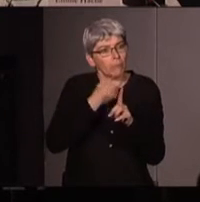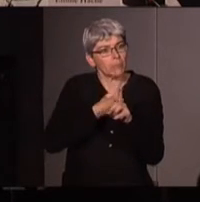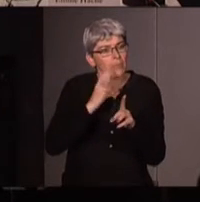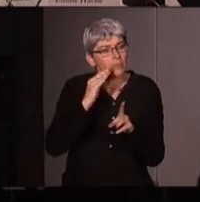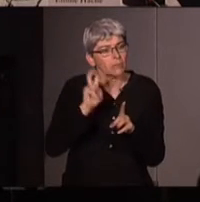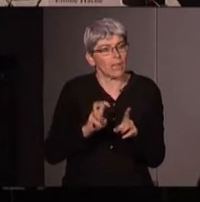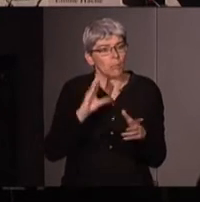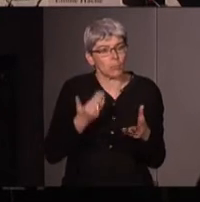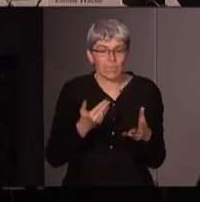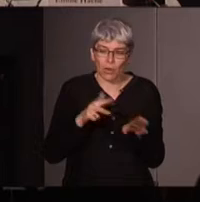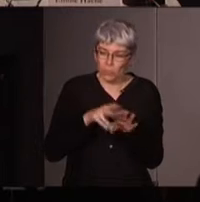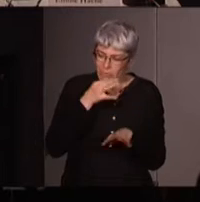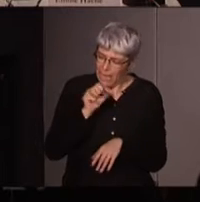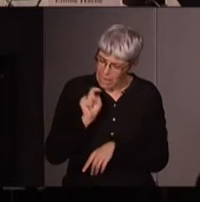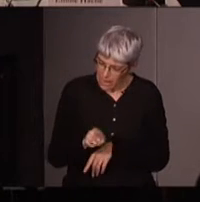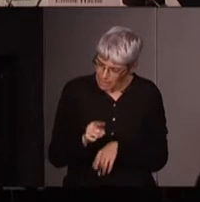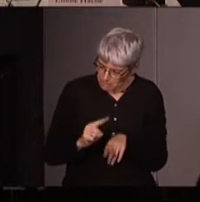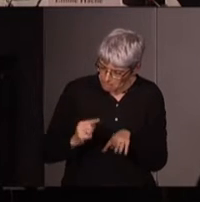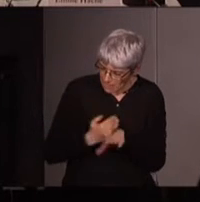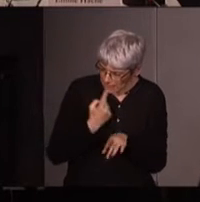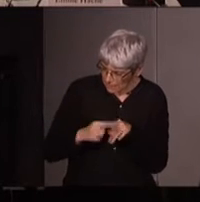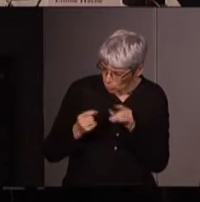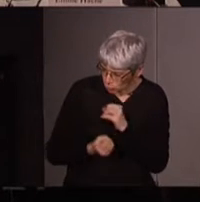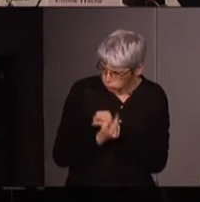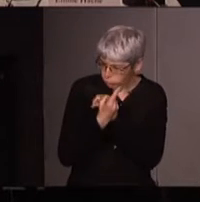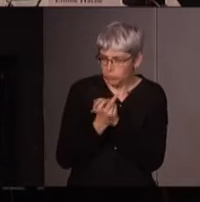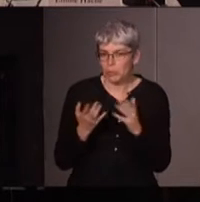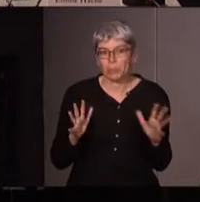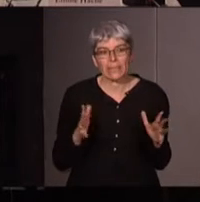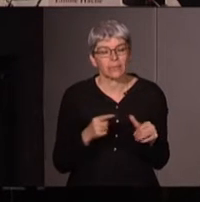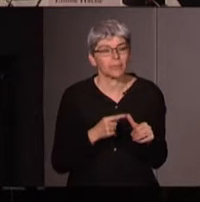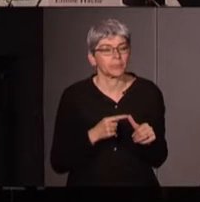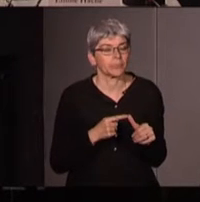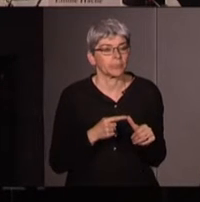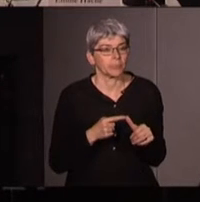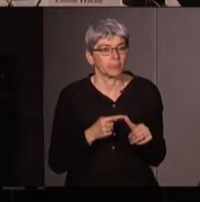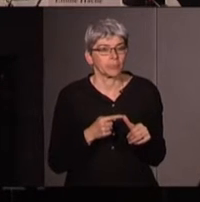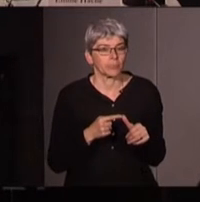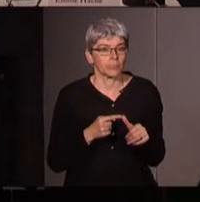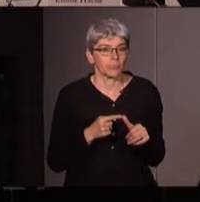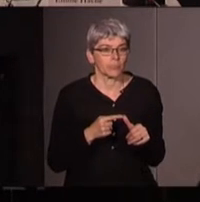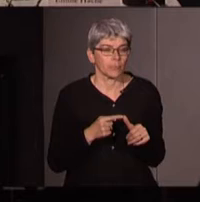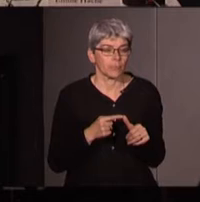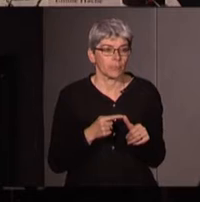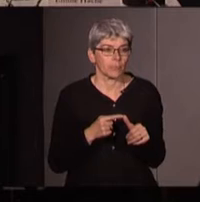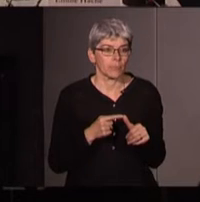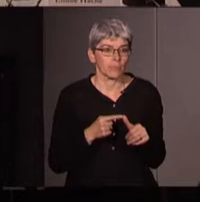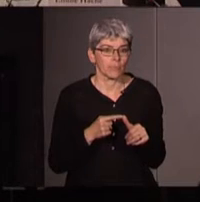'ailleurs qu'on a commencé à dire ah tiens il y quelque chose qui émerge il y a peut-être aussi la façon de